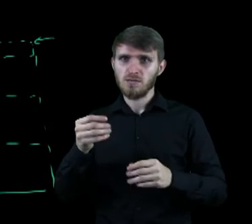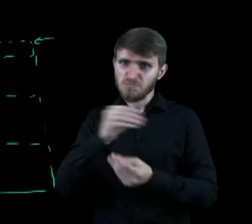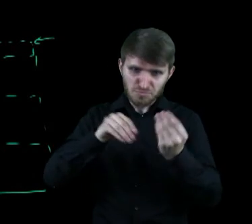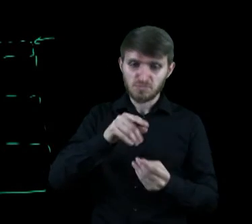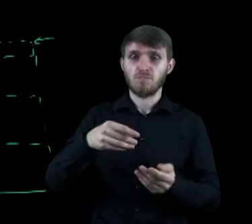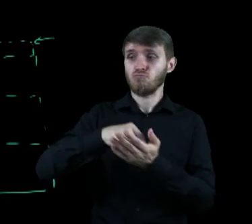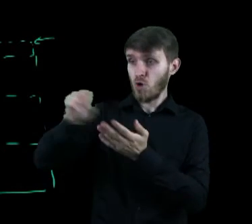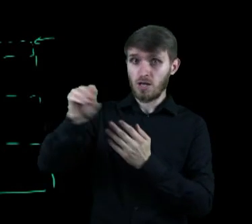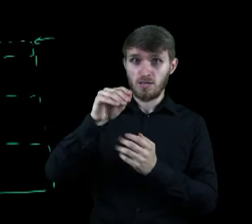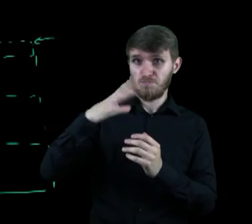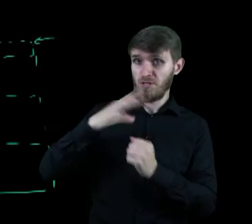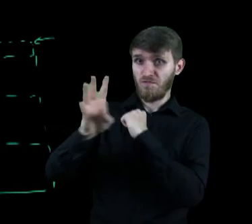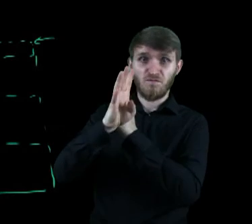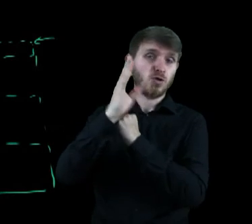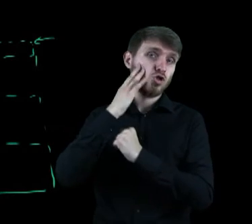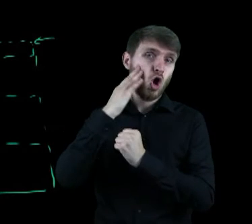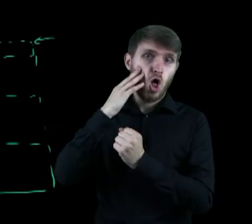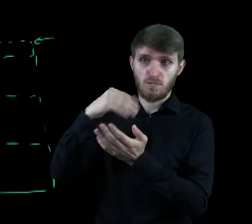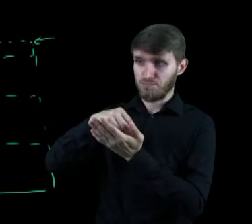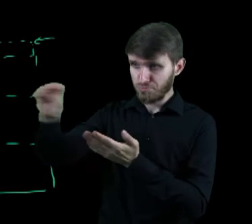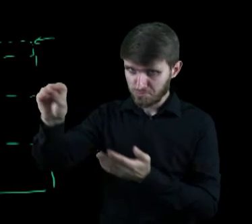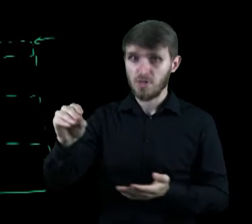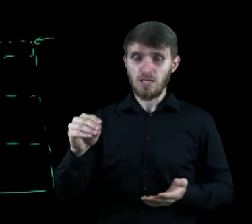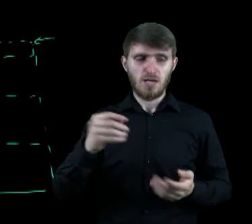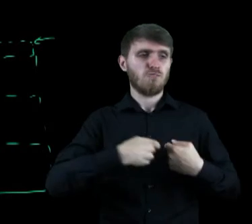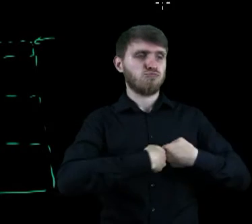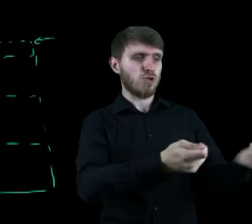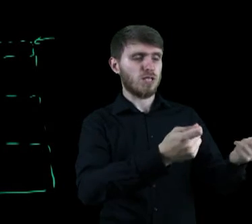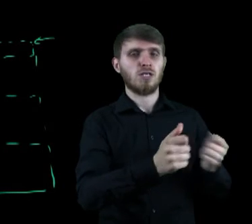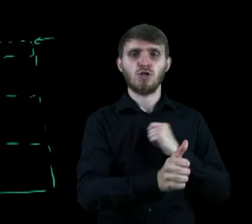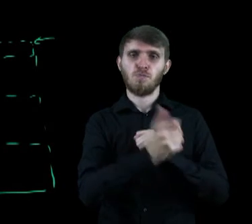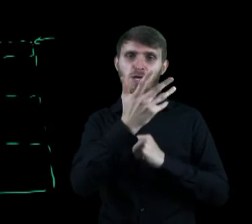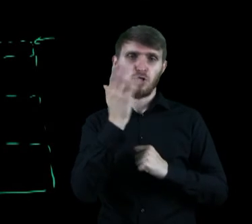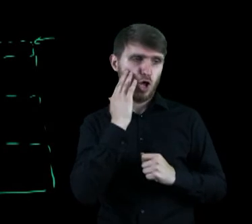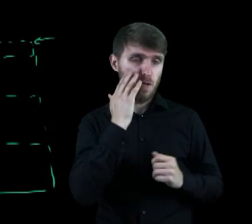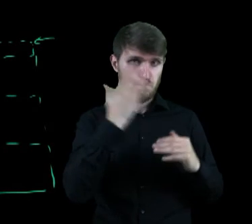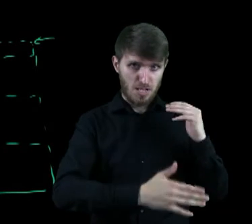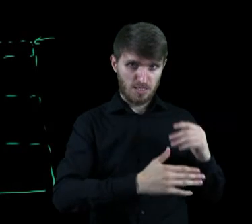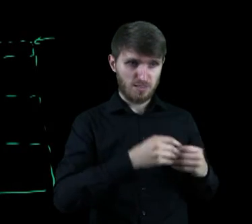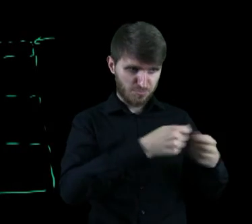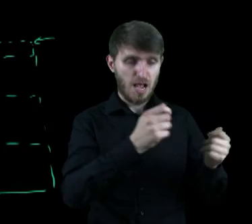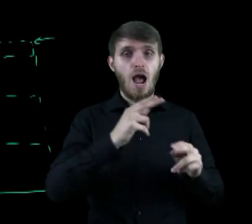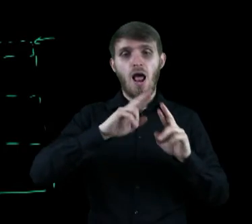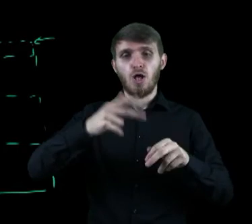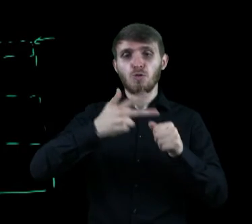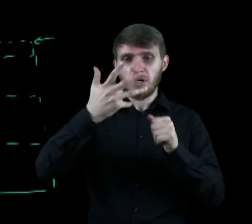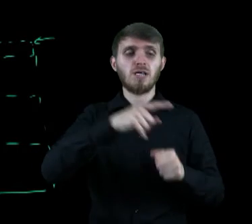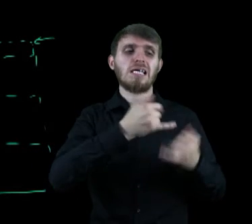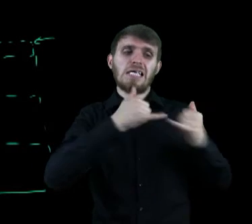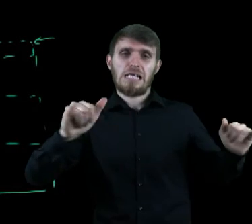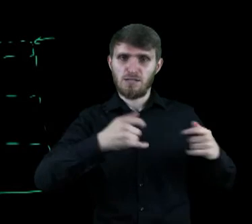baryłki ropy, za którą zapłaciła 90 dolarów, dostaje 65 dolarów za benzynę i kolejne 35 dolarów